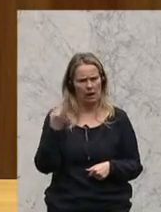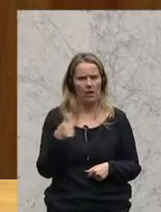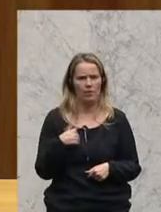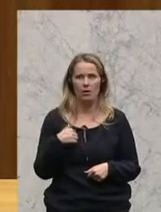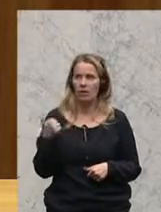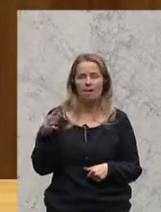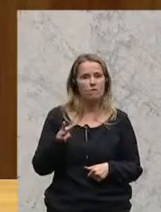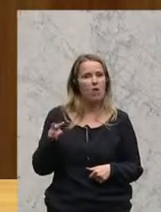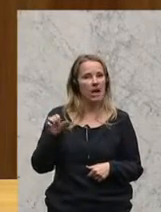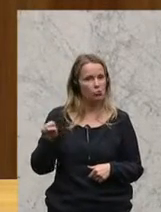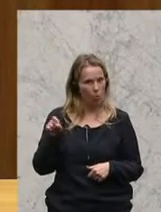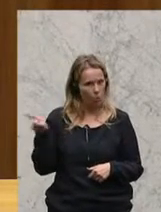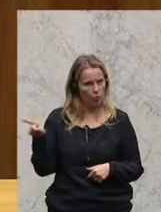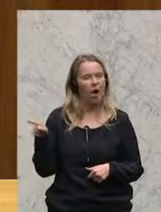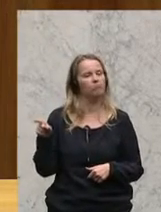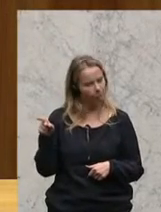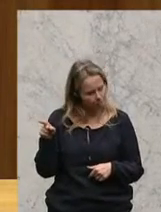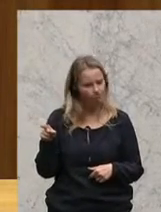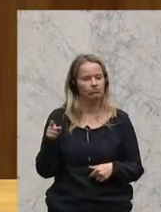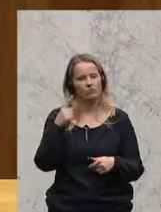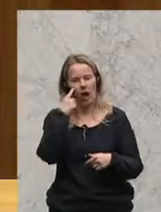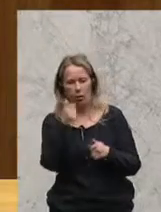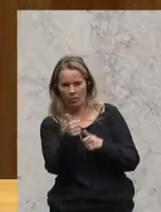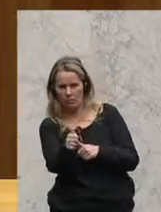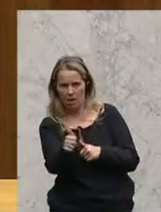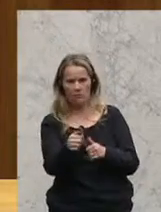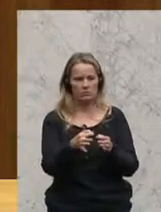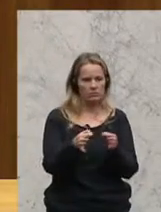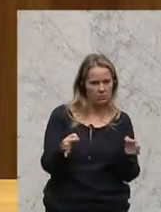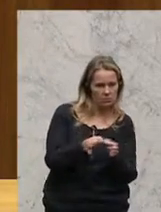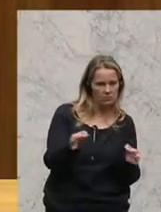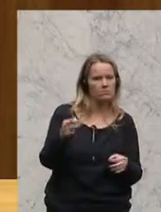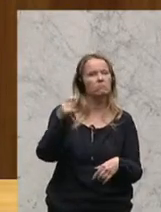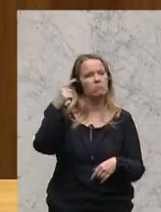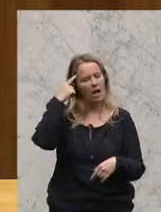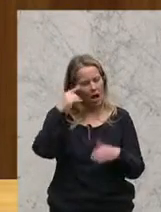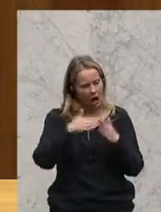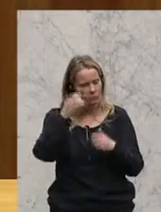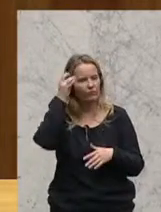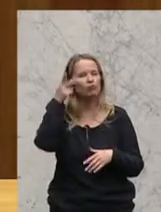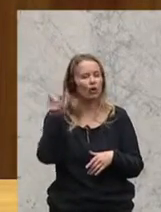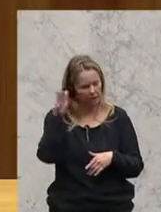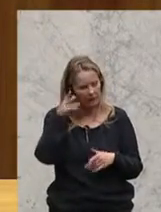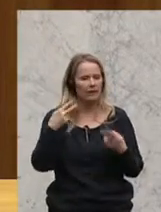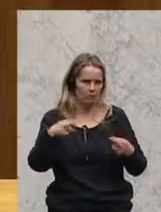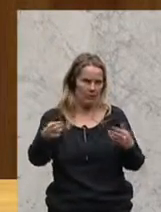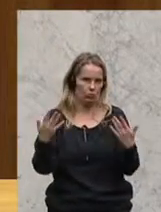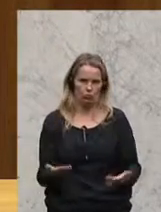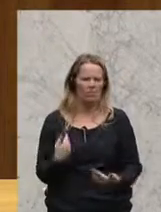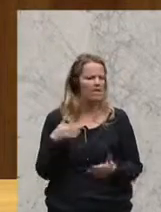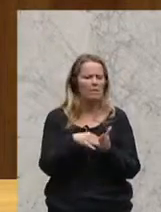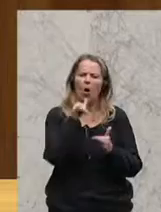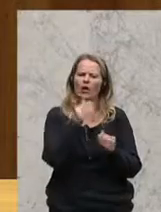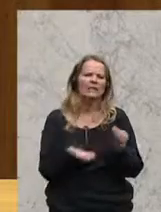Wolfgang Sobotka diesen Weg der Stabilität, des Augenmaßes und des Hausverstandes auch fortsetzen wird. Denn wir brauchen weder